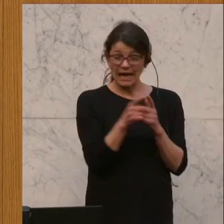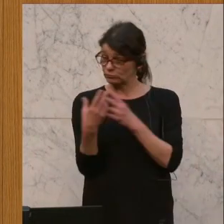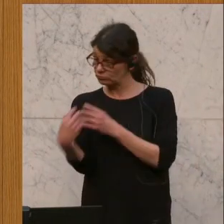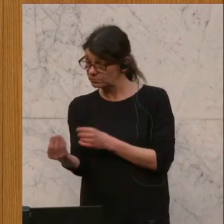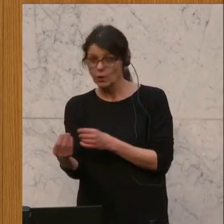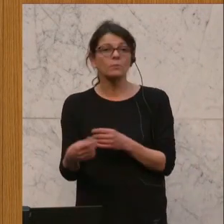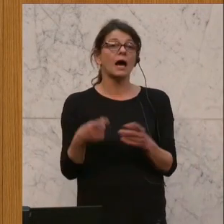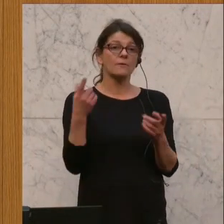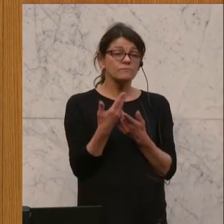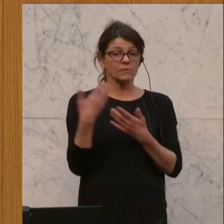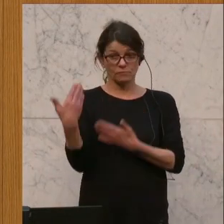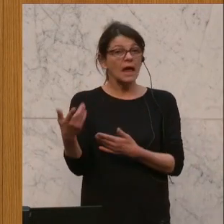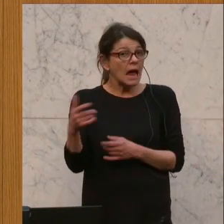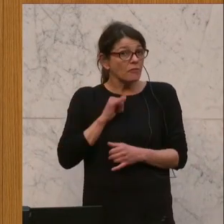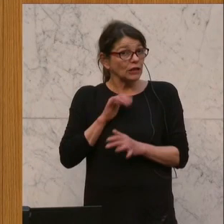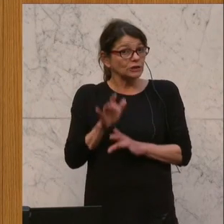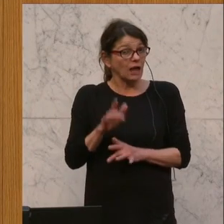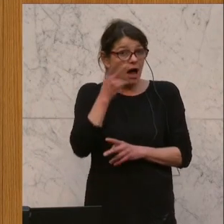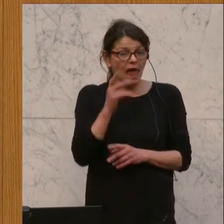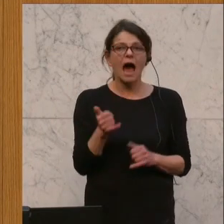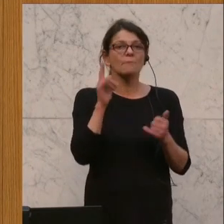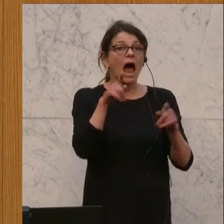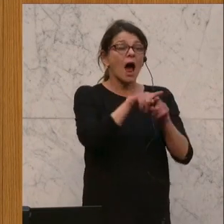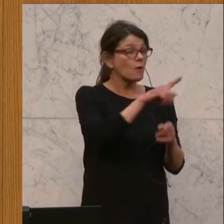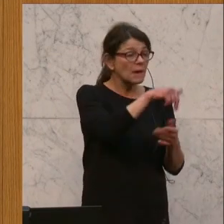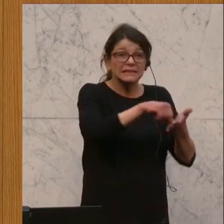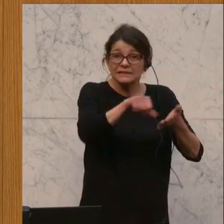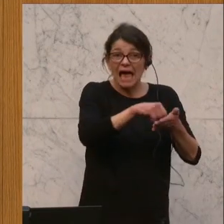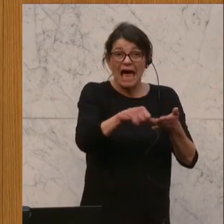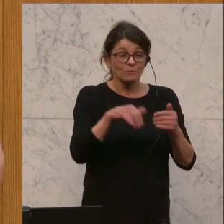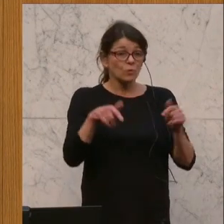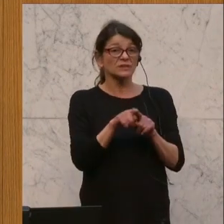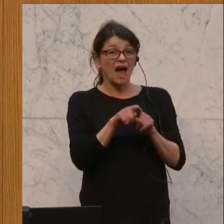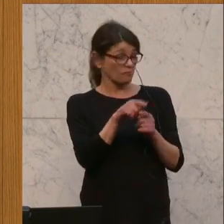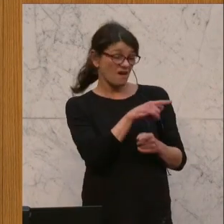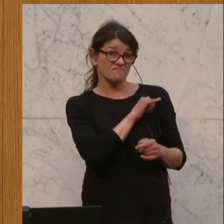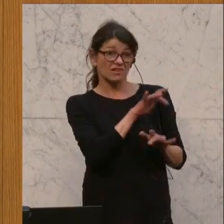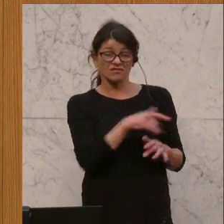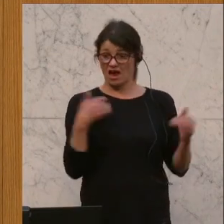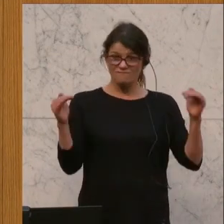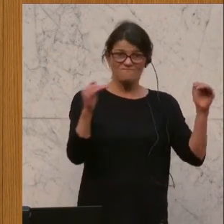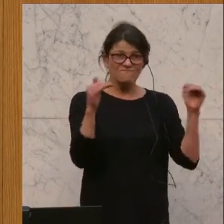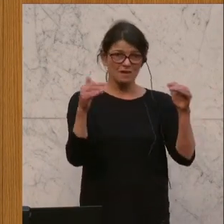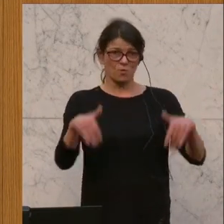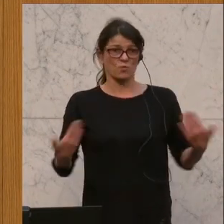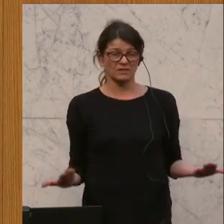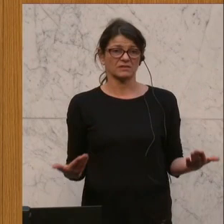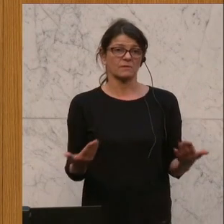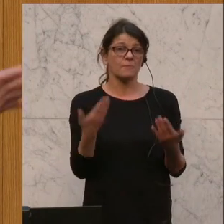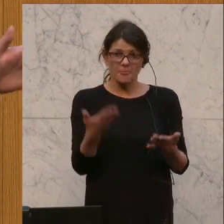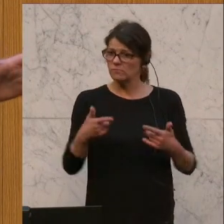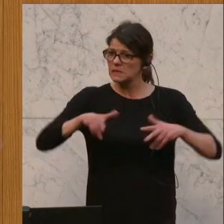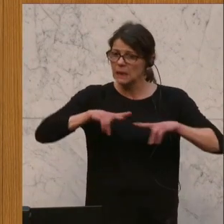Einerseits, die berichtigte Interessen haben und den Beitragszahlern andererseits, die auch berichtigte Interessen haben. Und diese